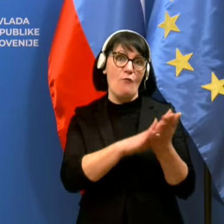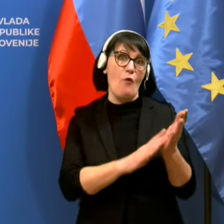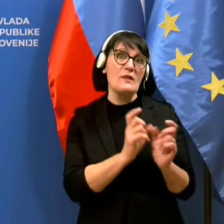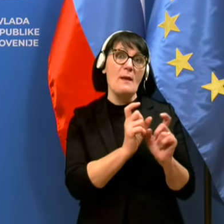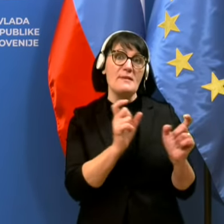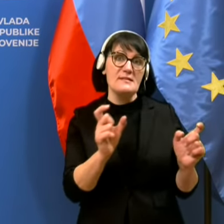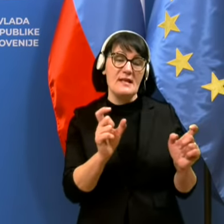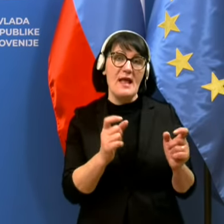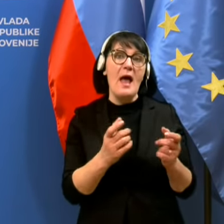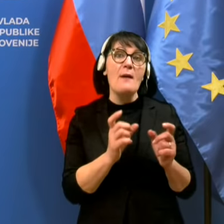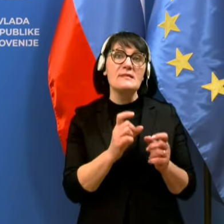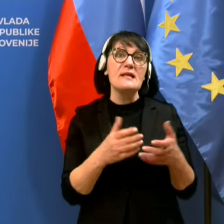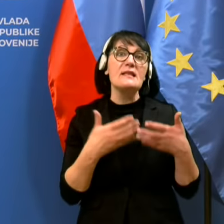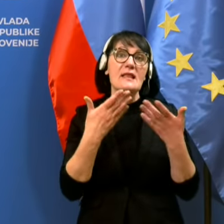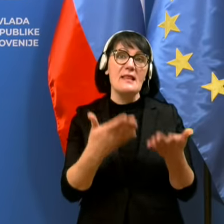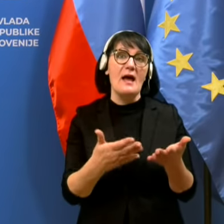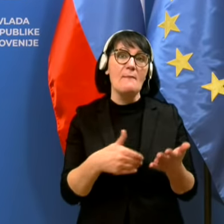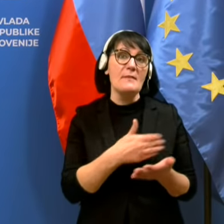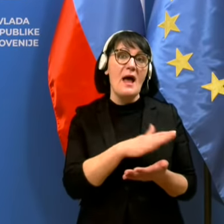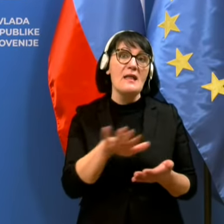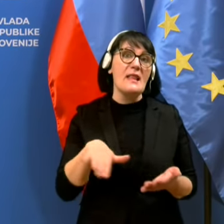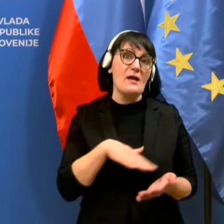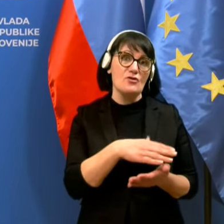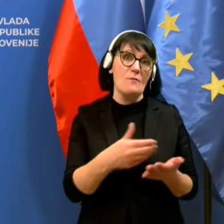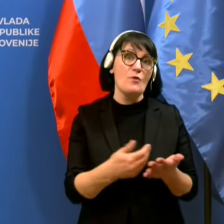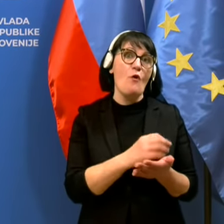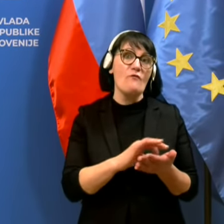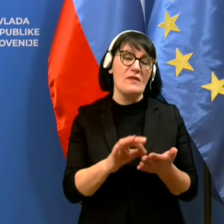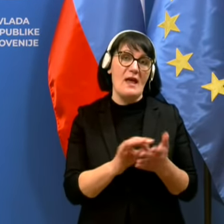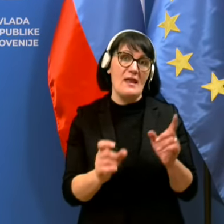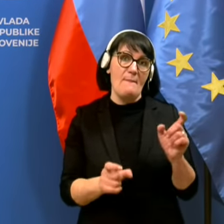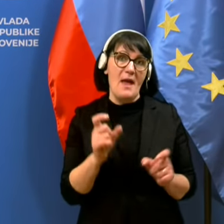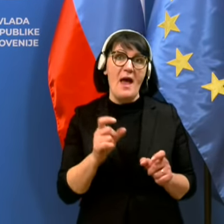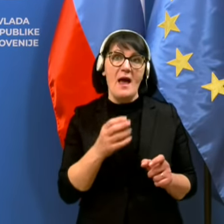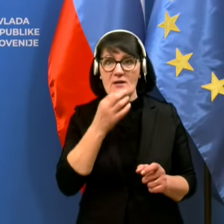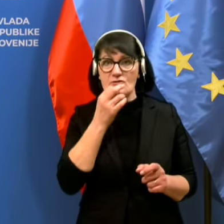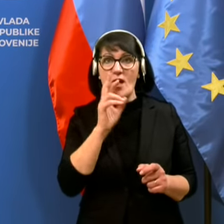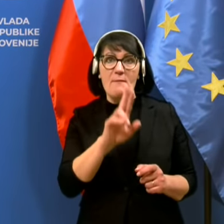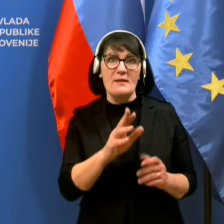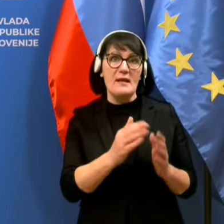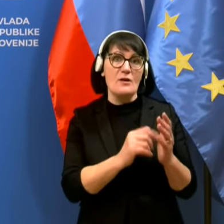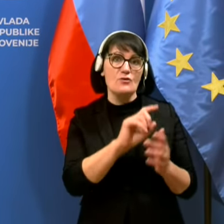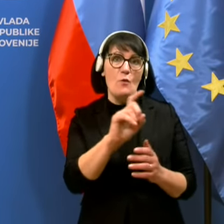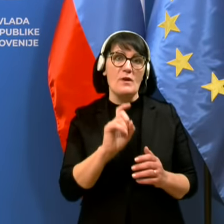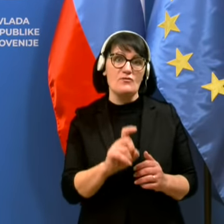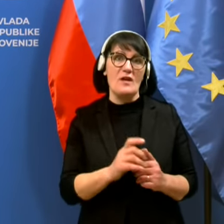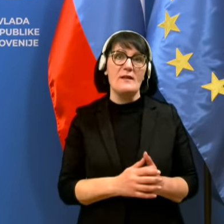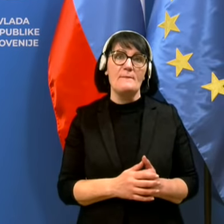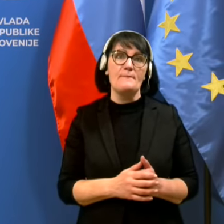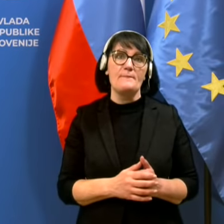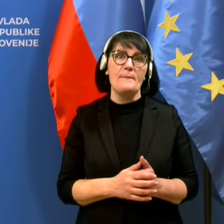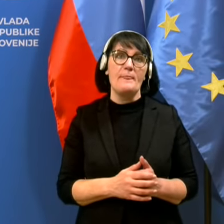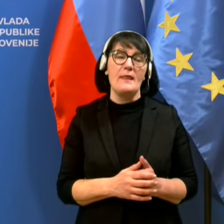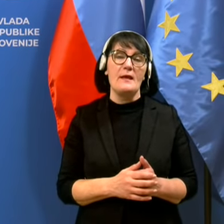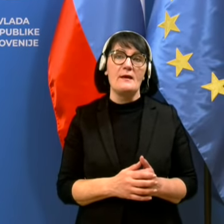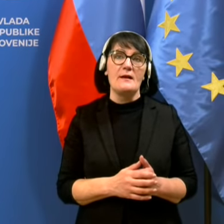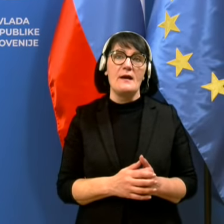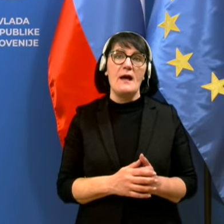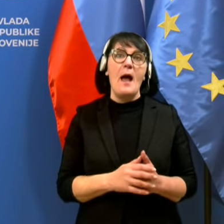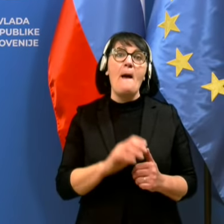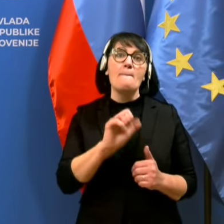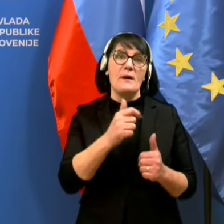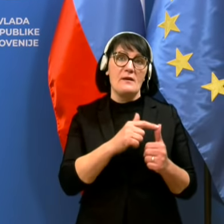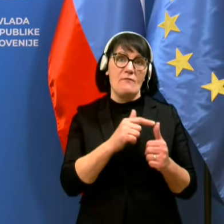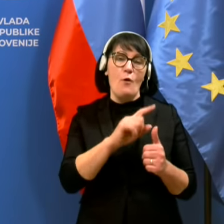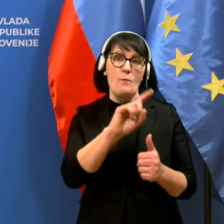Besedo dajem našim novinarjem. Imamo kakšno vprašanje za našega gosta. Imamo prijave. Tvar